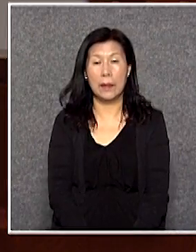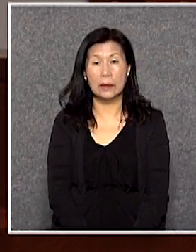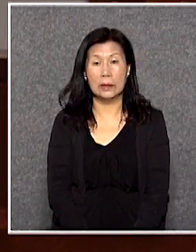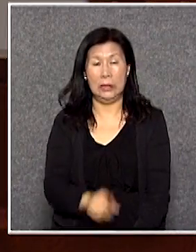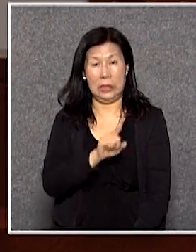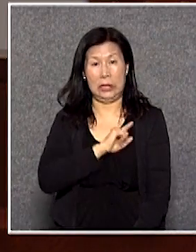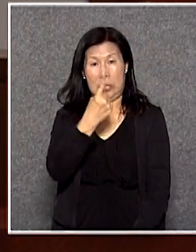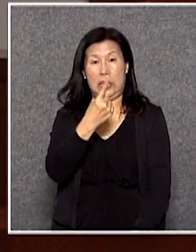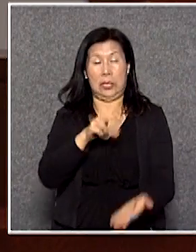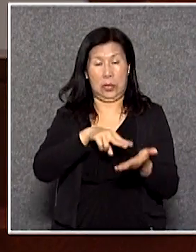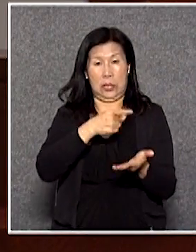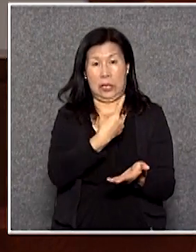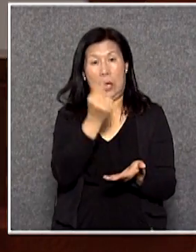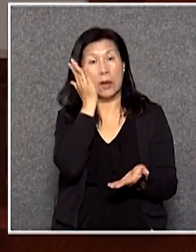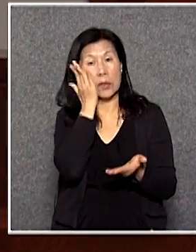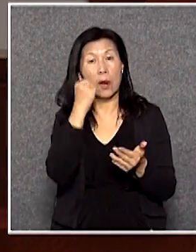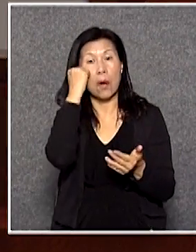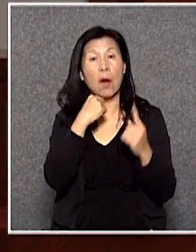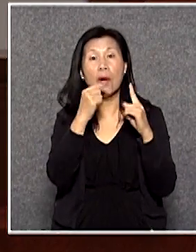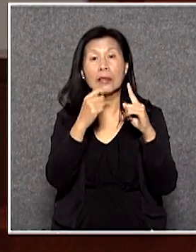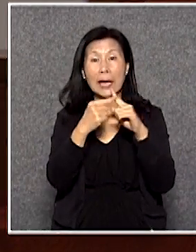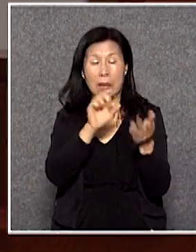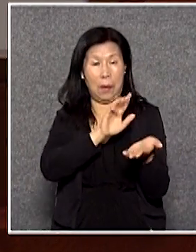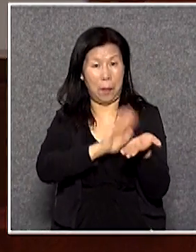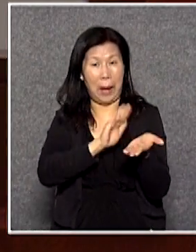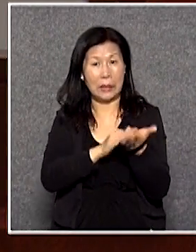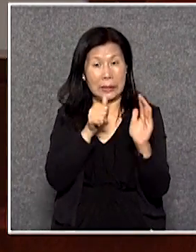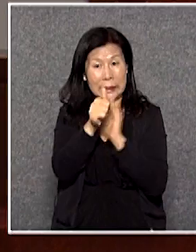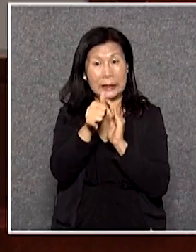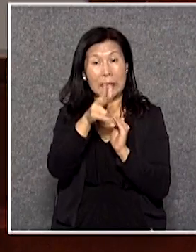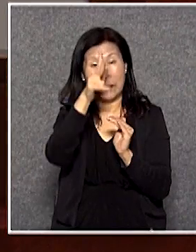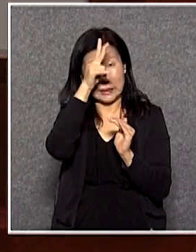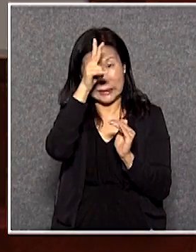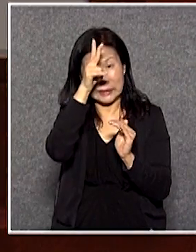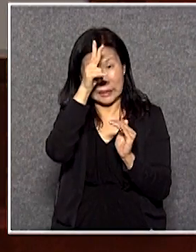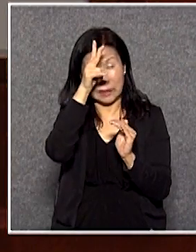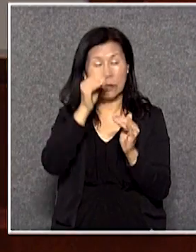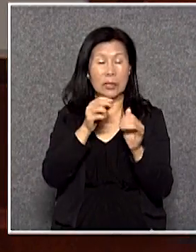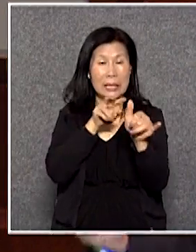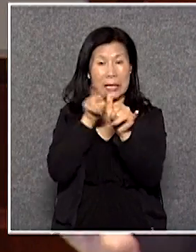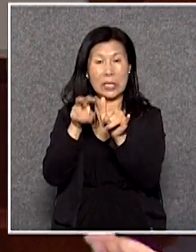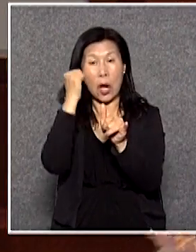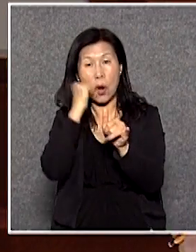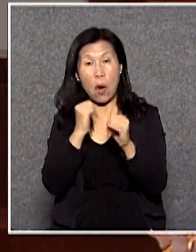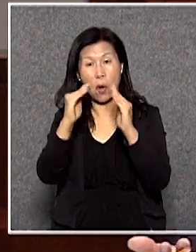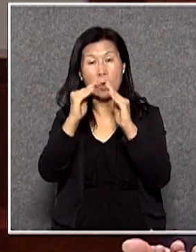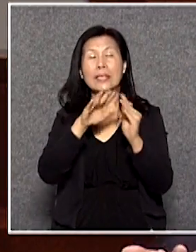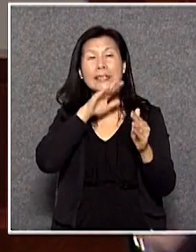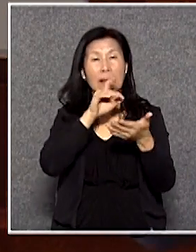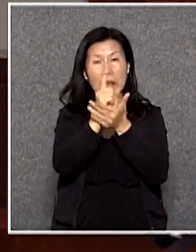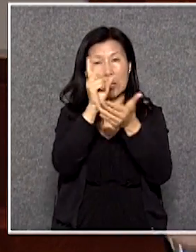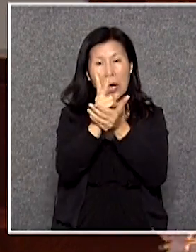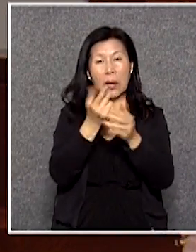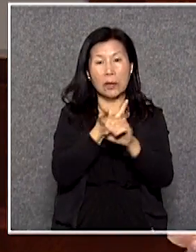居的長者是嗎他有病的他要入政府資助的這些護養院又要等幾年是嗎